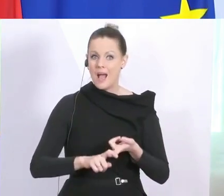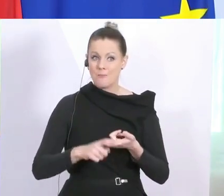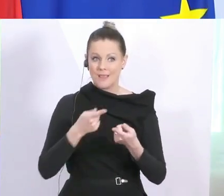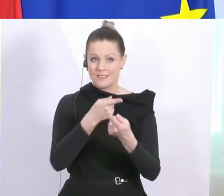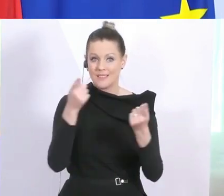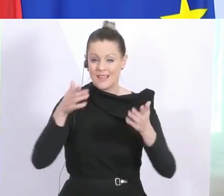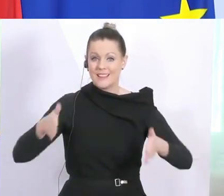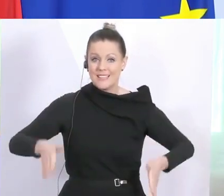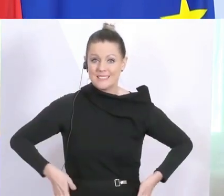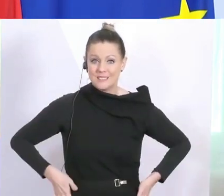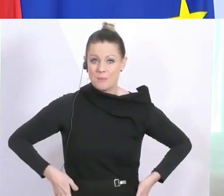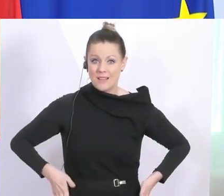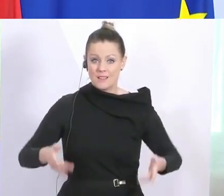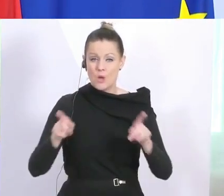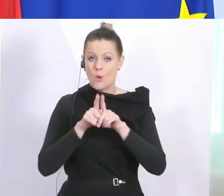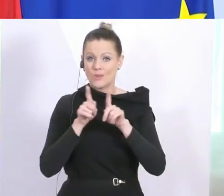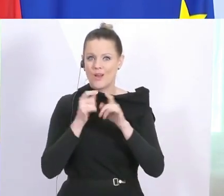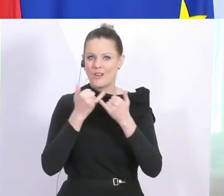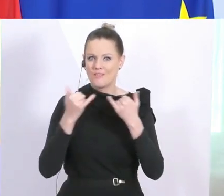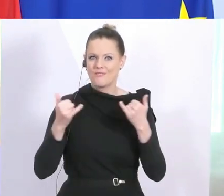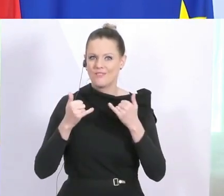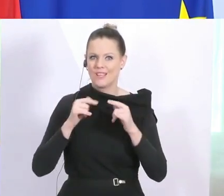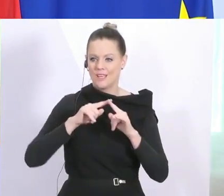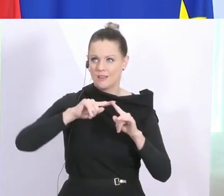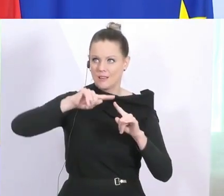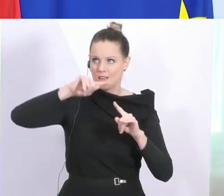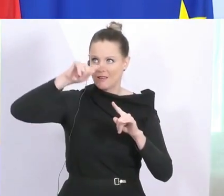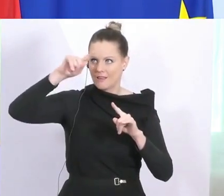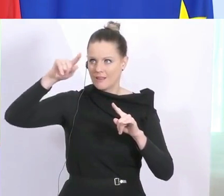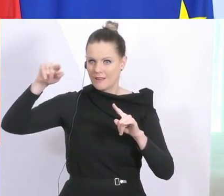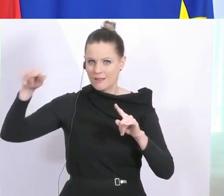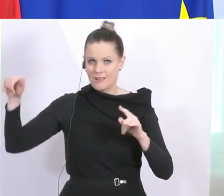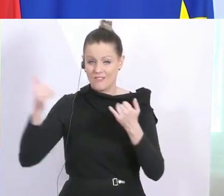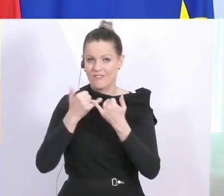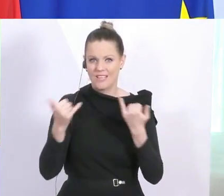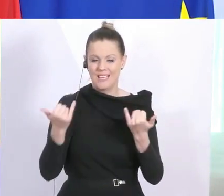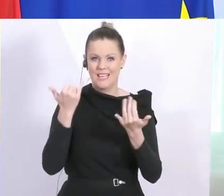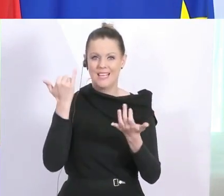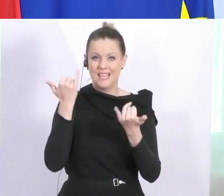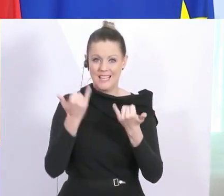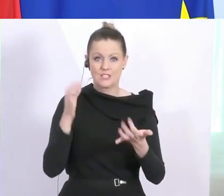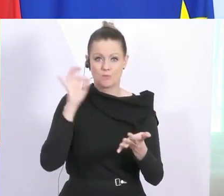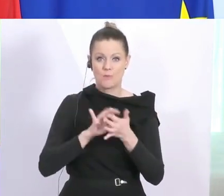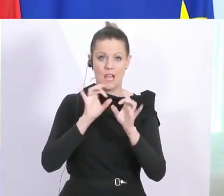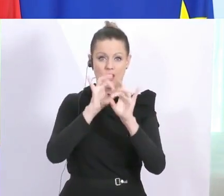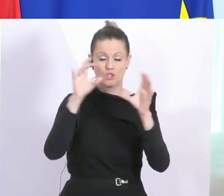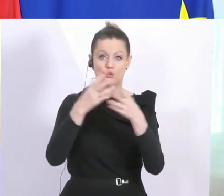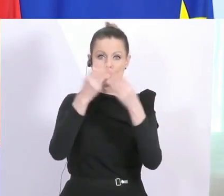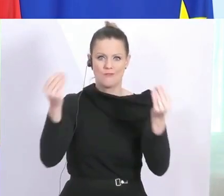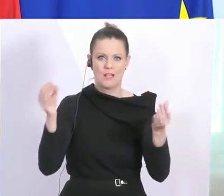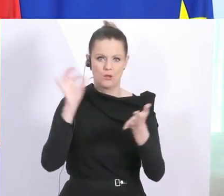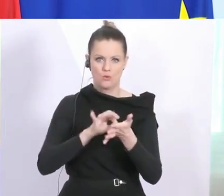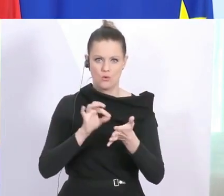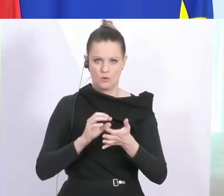unserer Disziplin ab und von der Entwicklung der Kurve. Derzeit sind die Ansteckungen viel zu hoch. Und